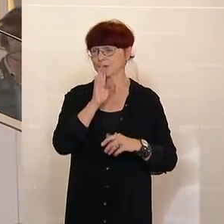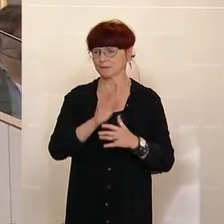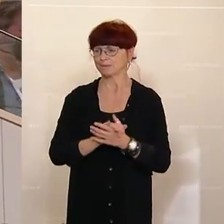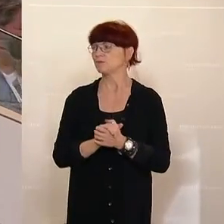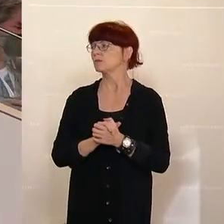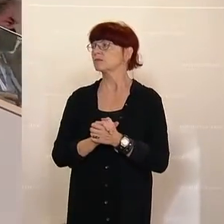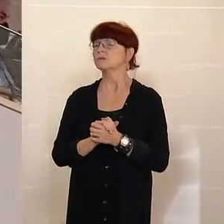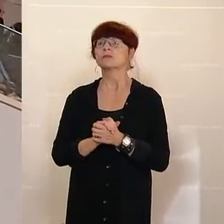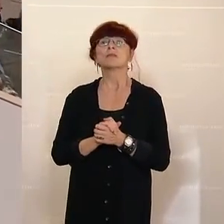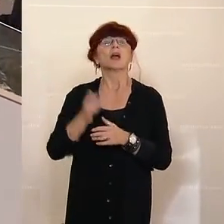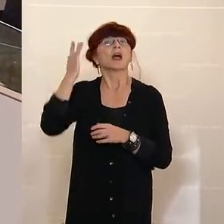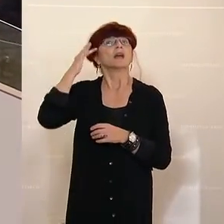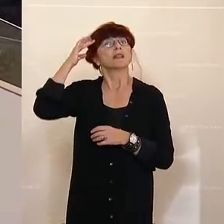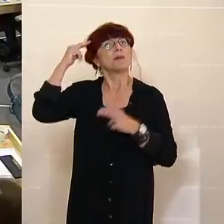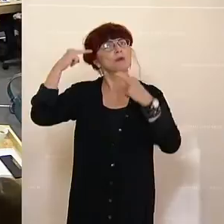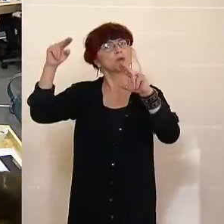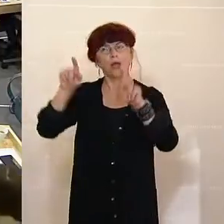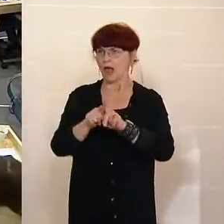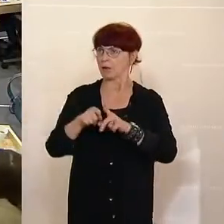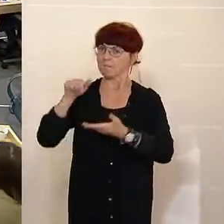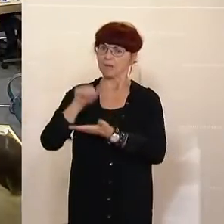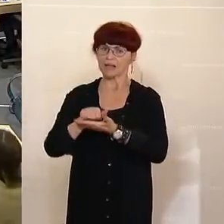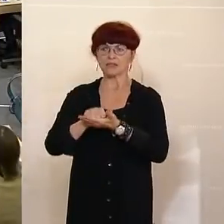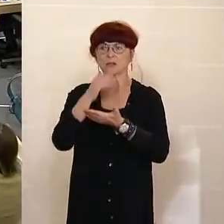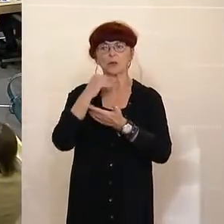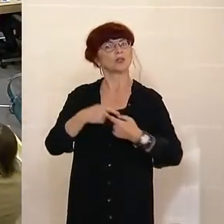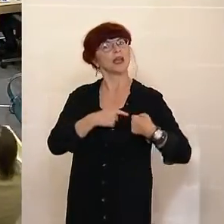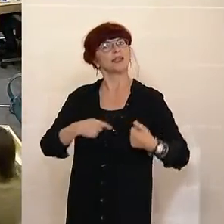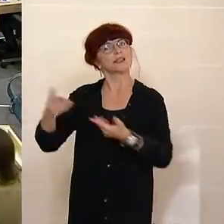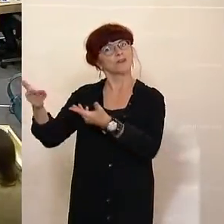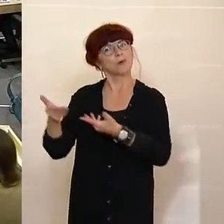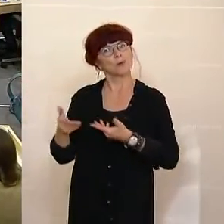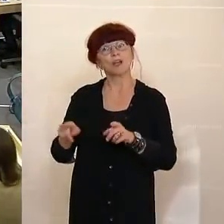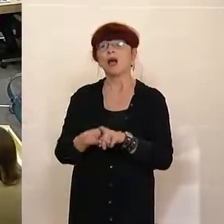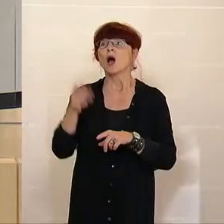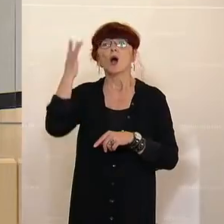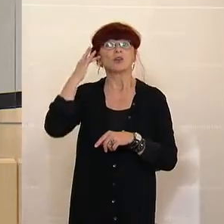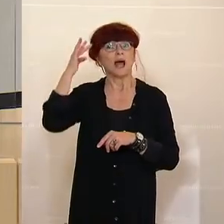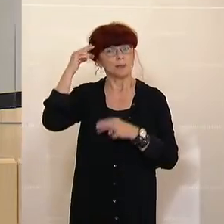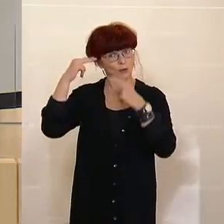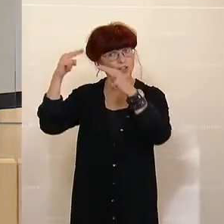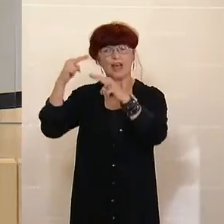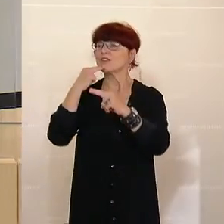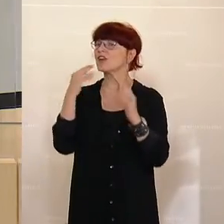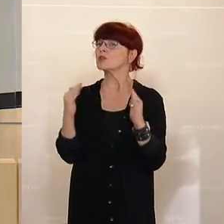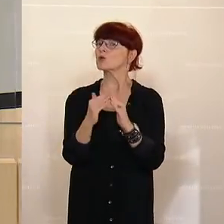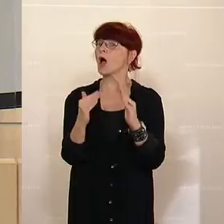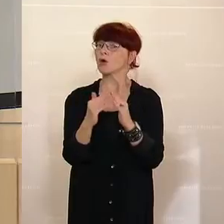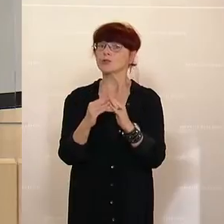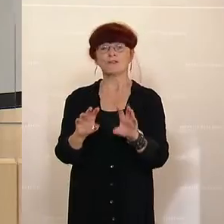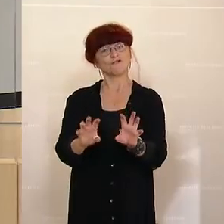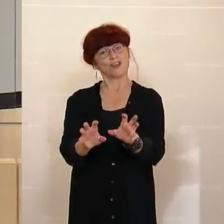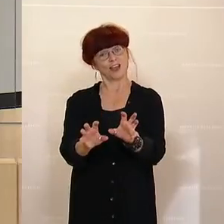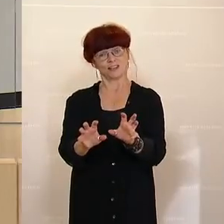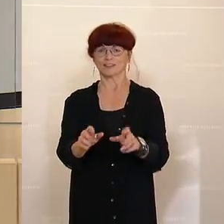Ich darf die Damen und Herren der Presse herzlich willkommen heißen und vor allem auch unsere Damen und Herren, die uns zu Hause an ihren Bildschirmen